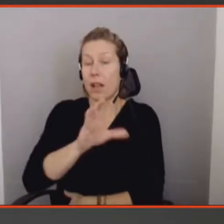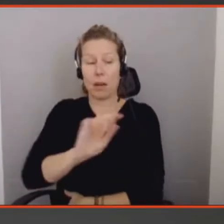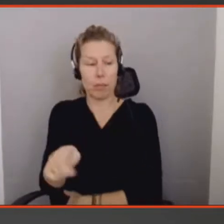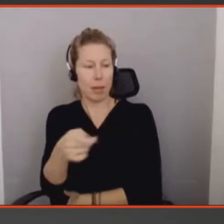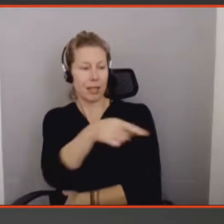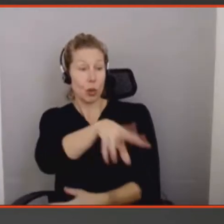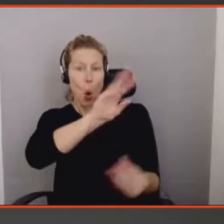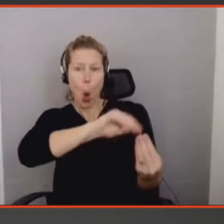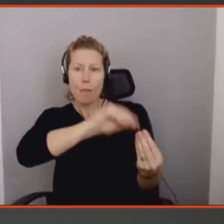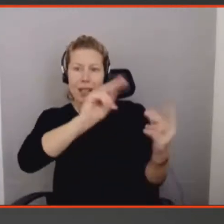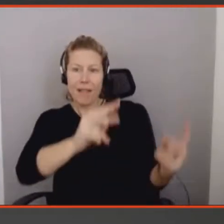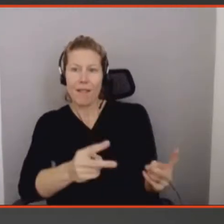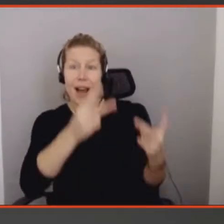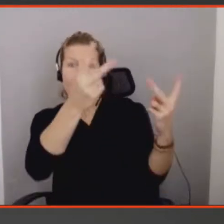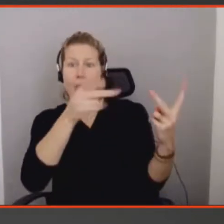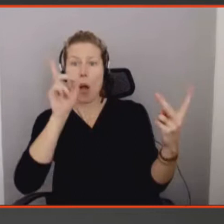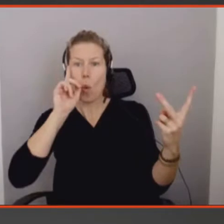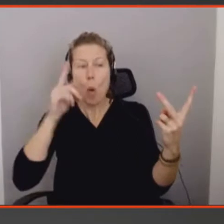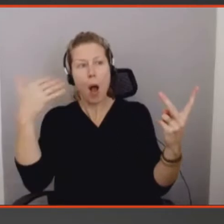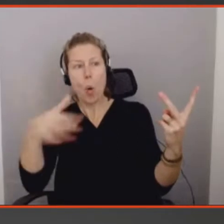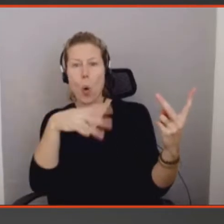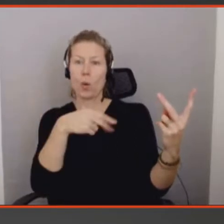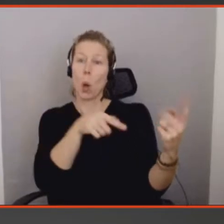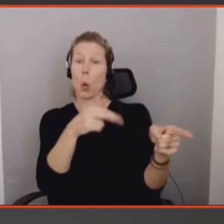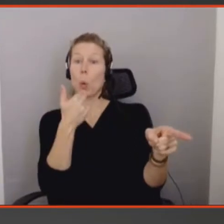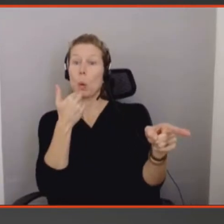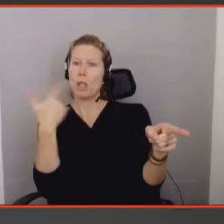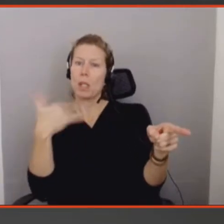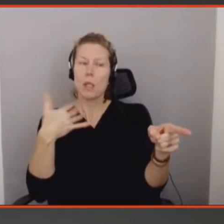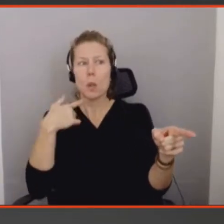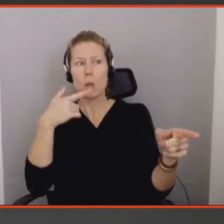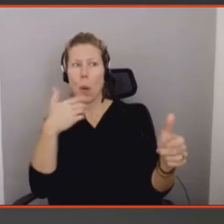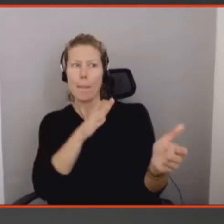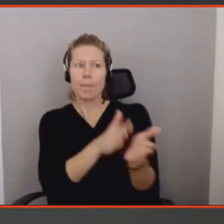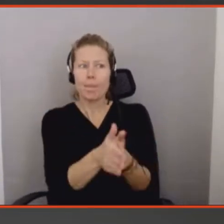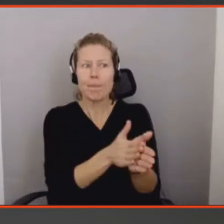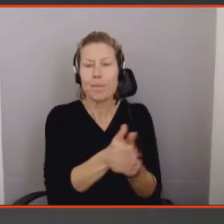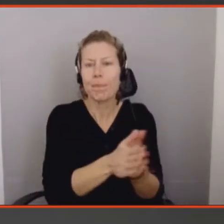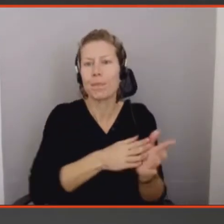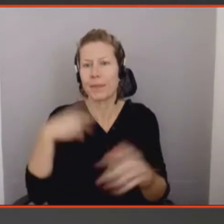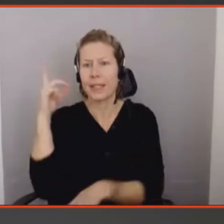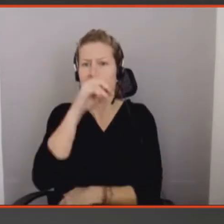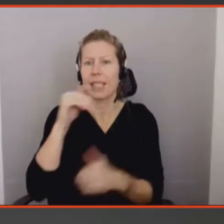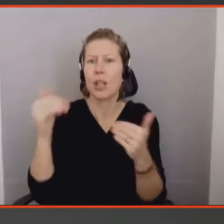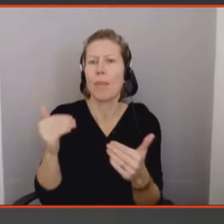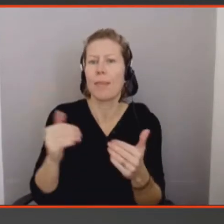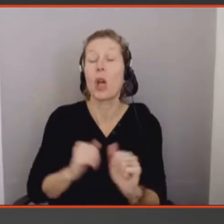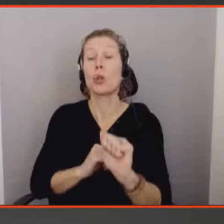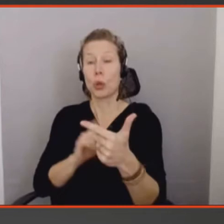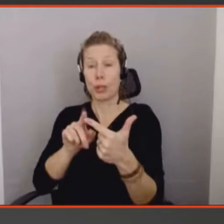finalement, le challenge qu'il y avait à relever. La dernière catégorie, c l'expression de soi. Donc, ça, nous permet d'exprimer notre créativité et notre identité.